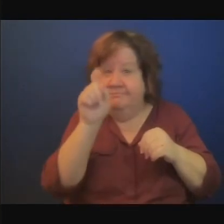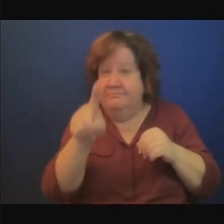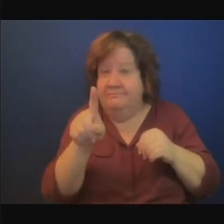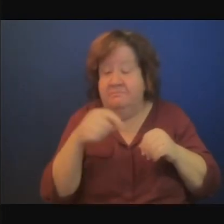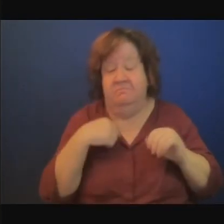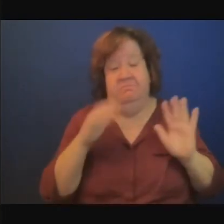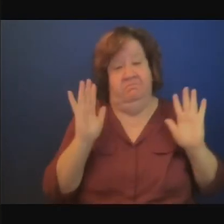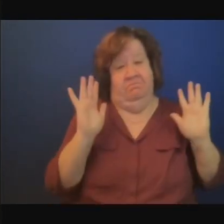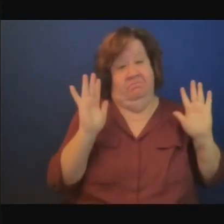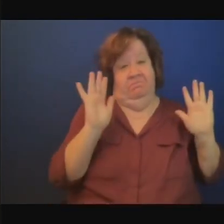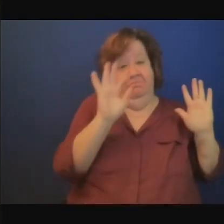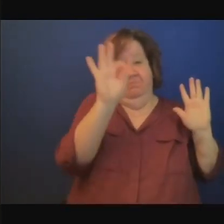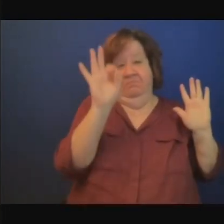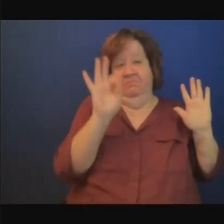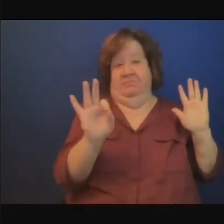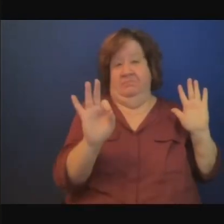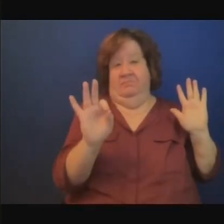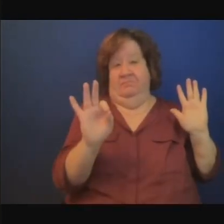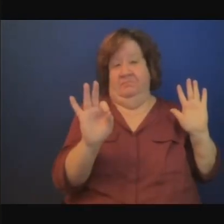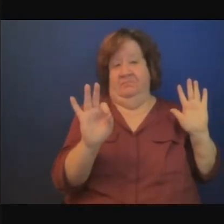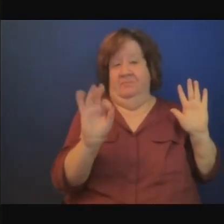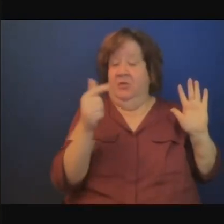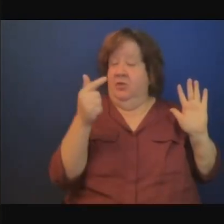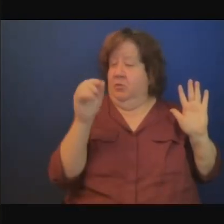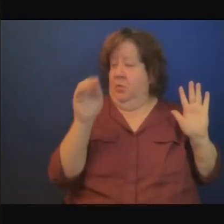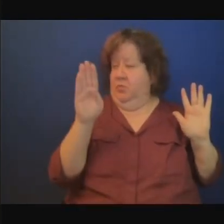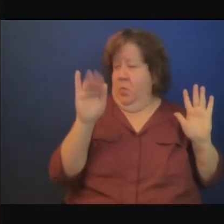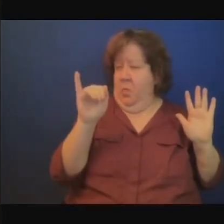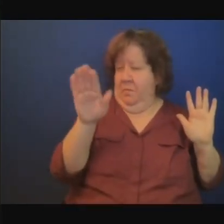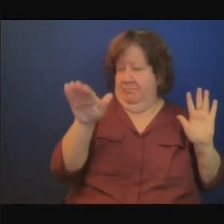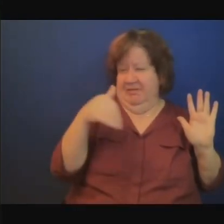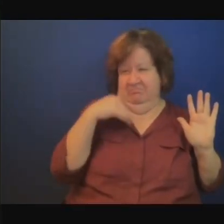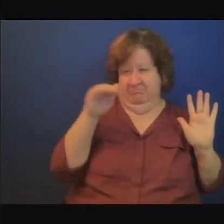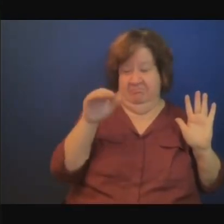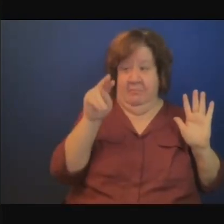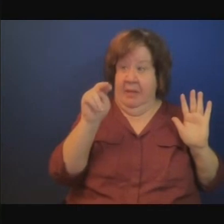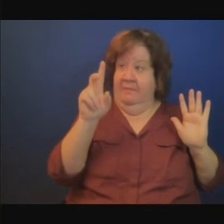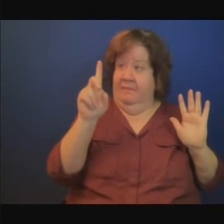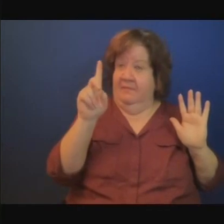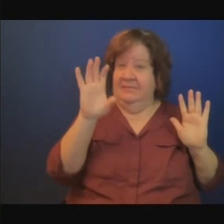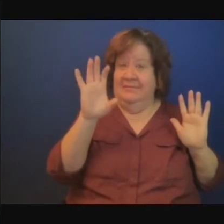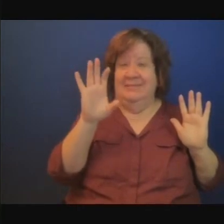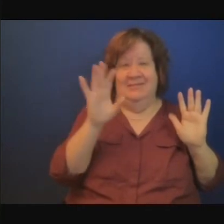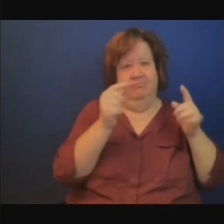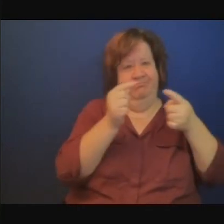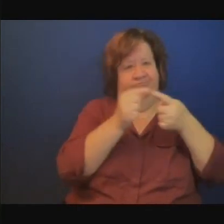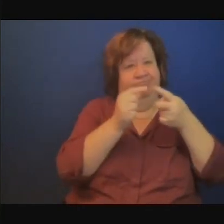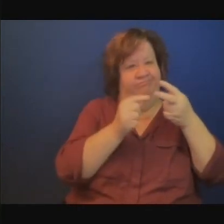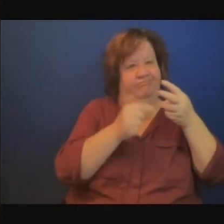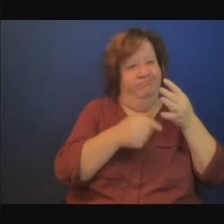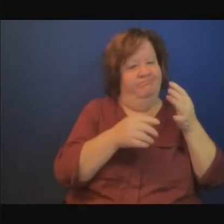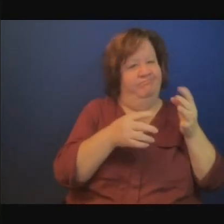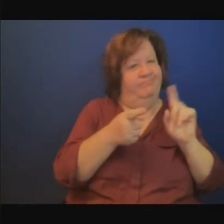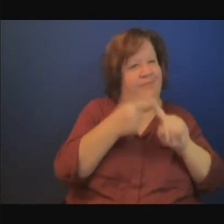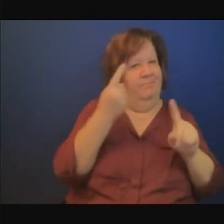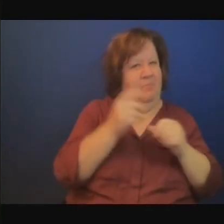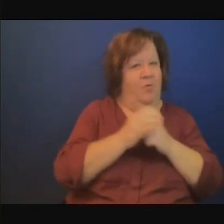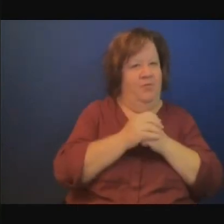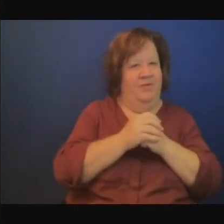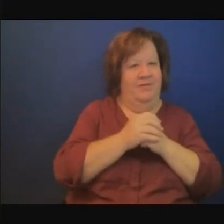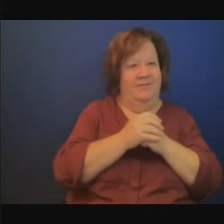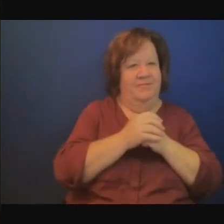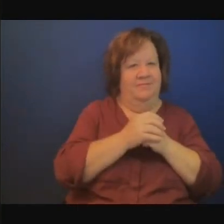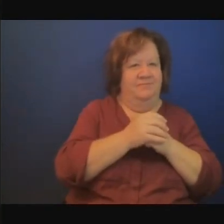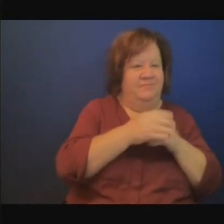CDN ces secteurs dégagent des actions des mesures d'atténuation vont être mises en